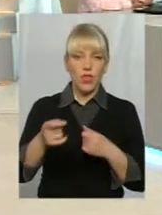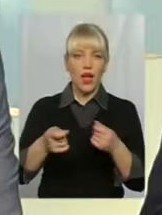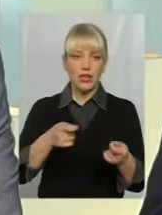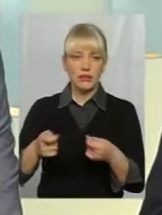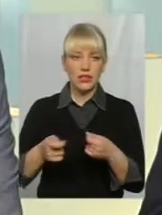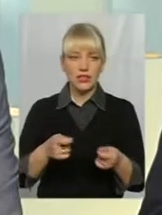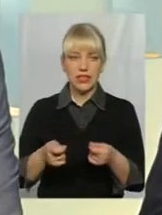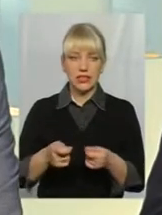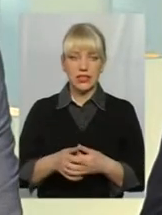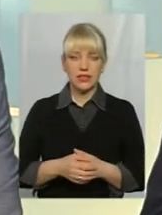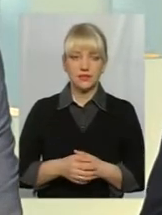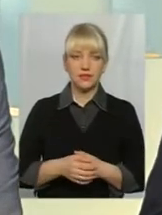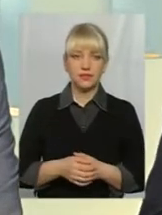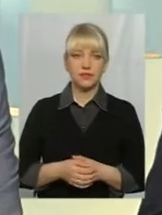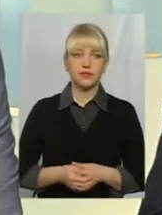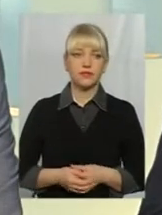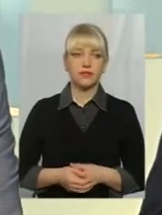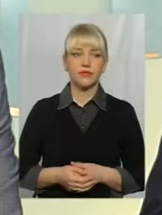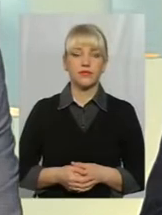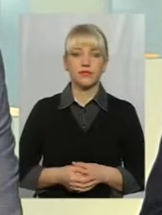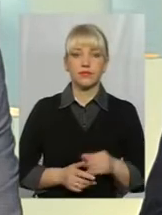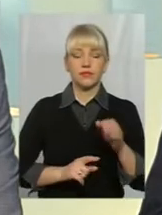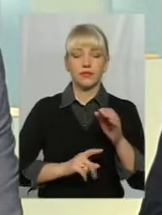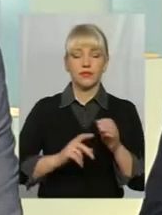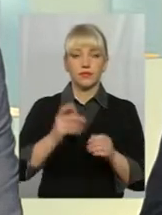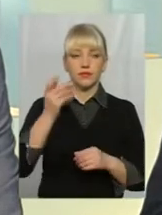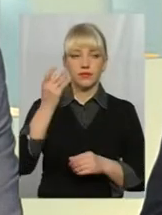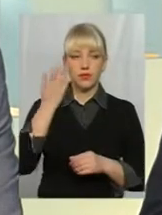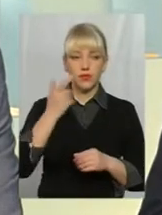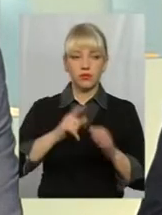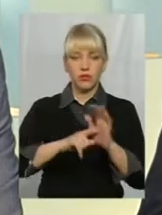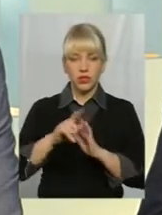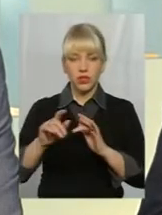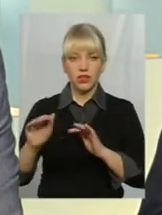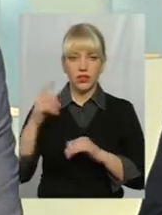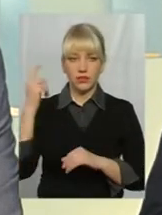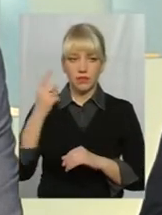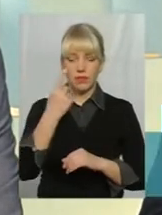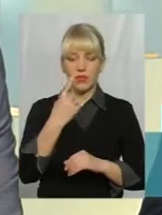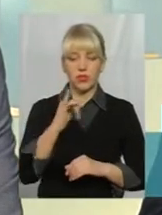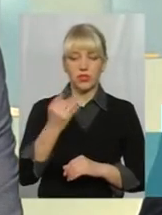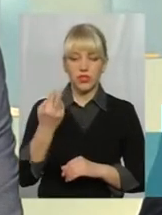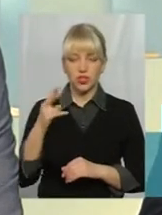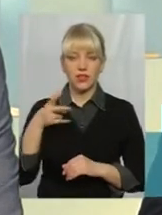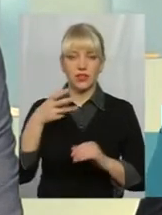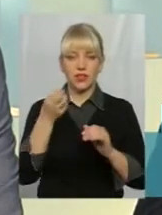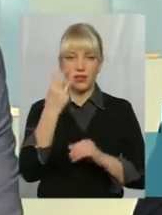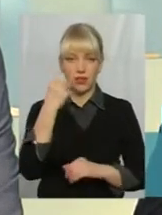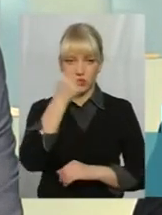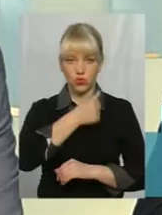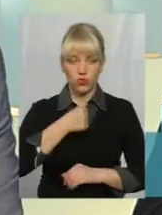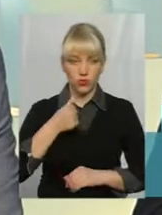що державний кадастр розпочав розпоряджатися такими землями з 1 січня 2013 року,